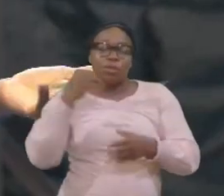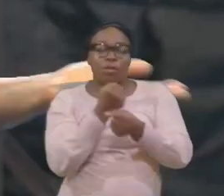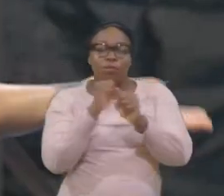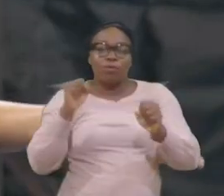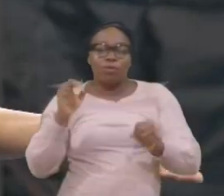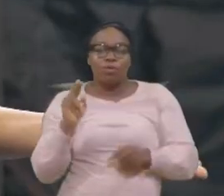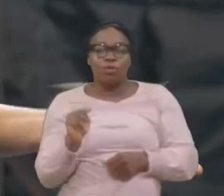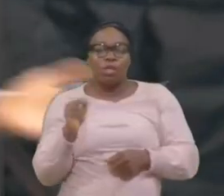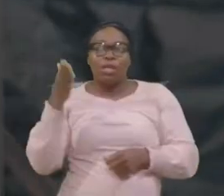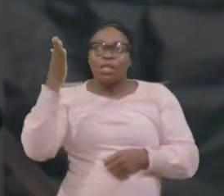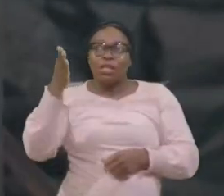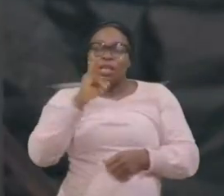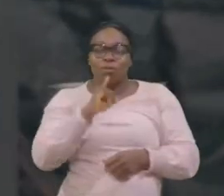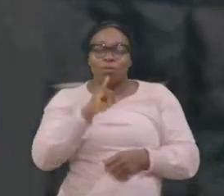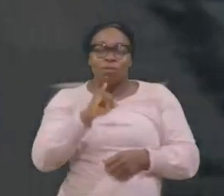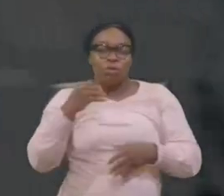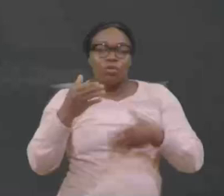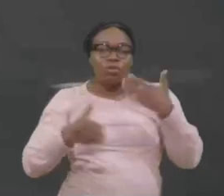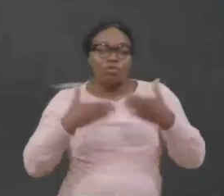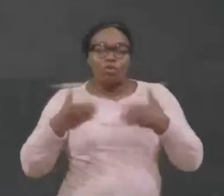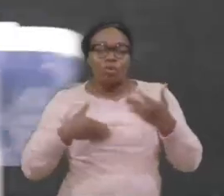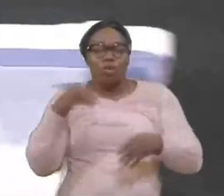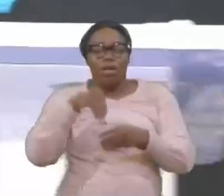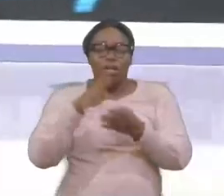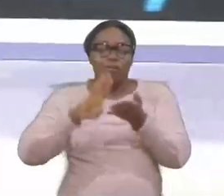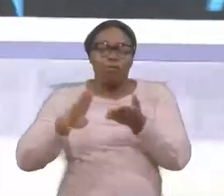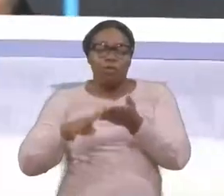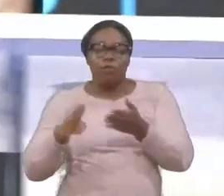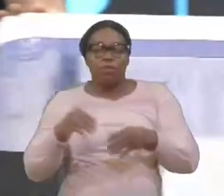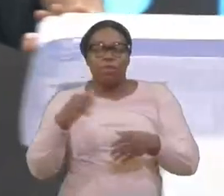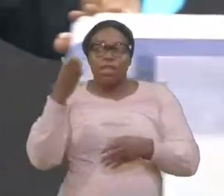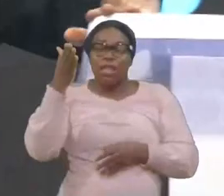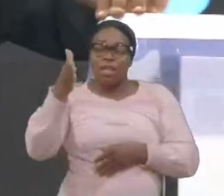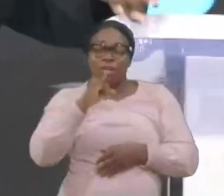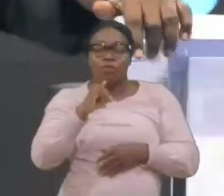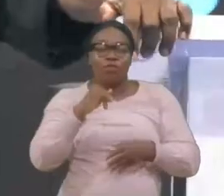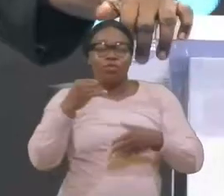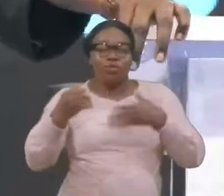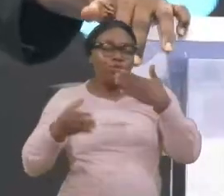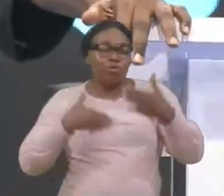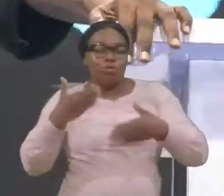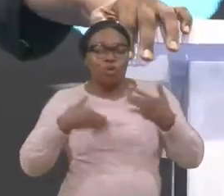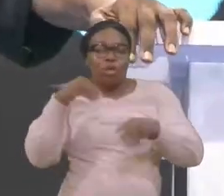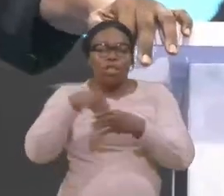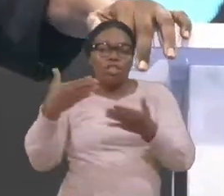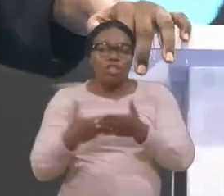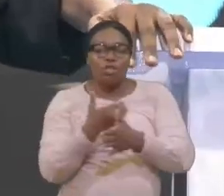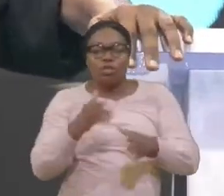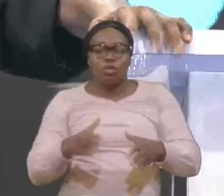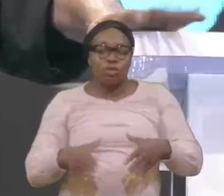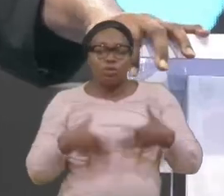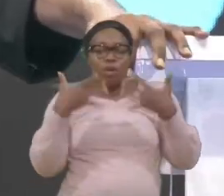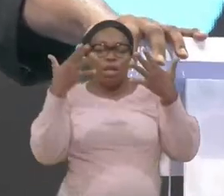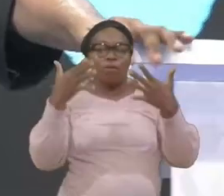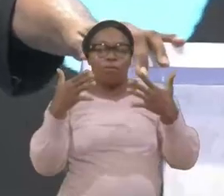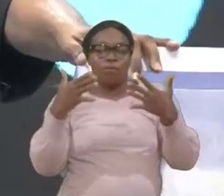Dans le pardon, Il y a la joie, Dans le rétablissement, Il y a la joie, Dans la nouvelle vie, Rends-moi, La joie,